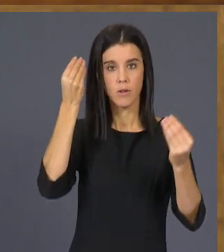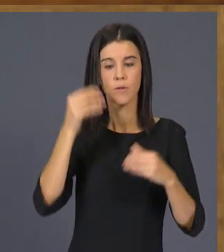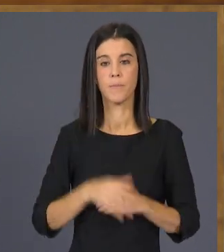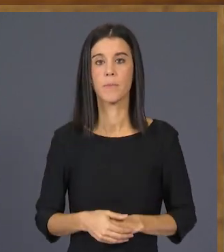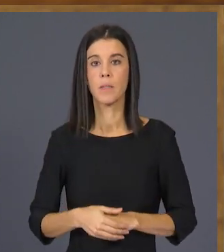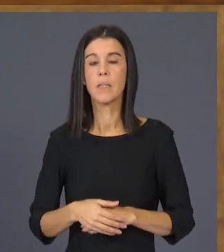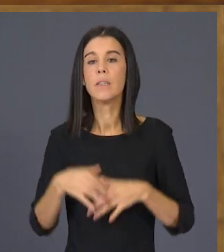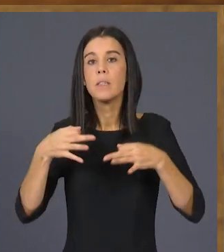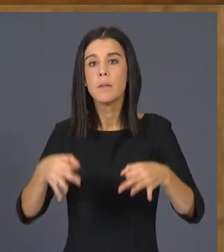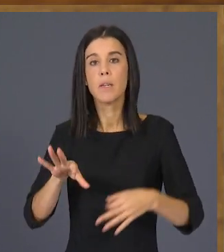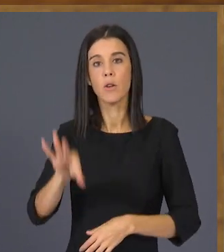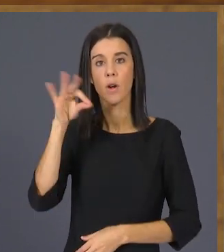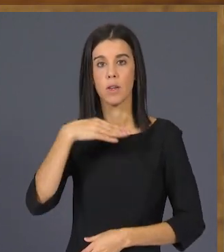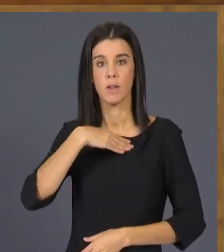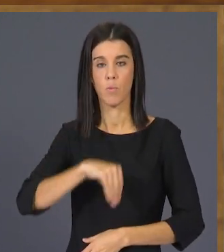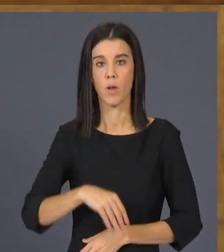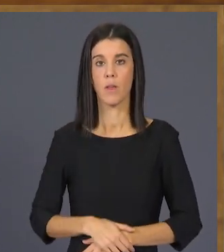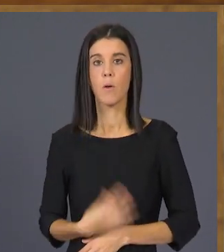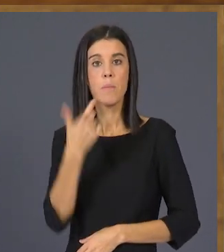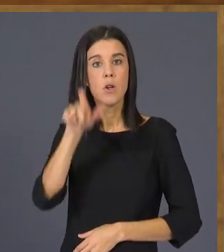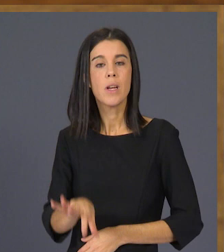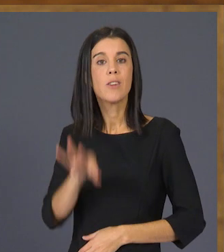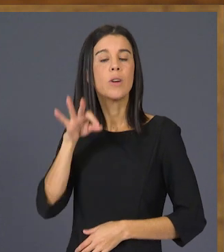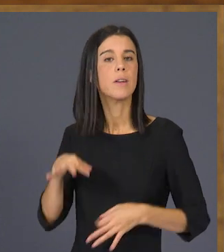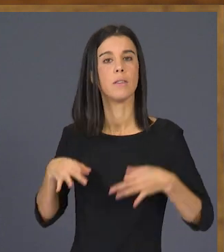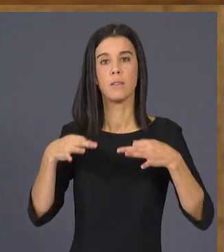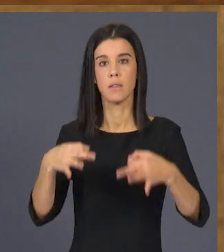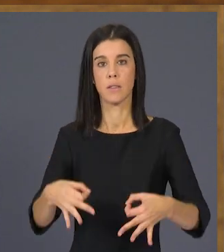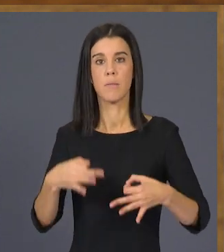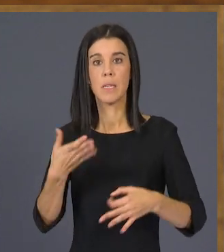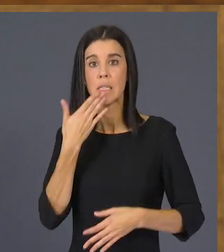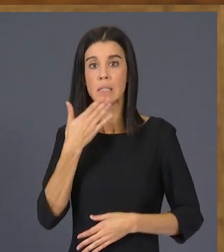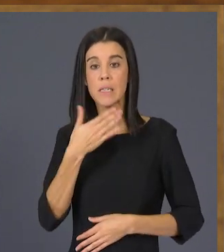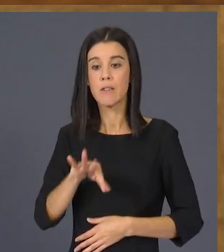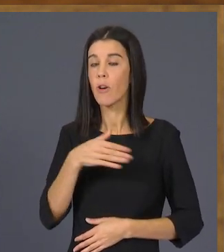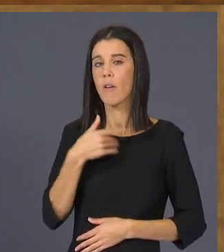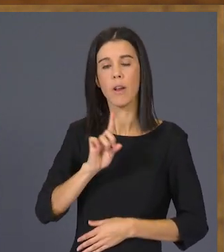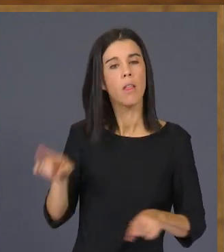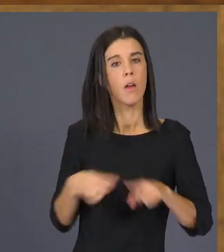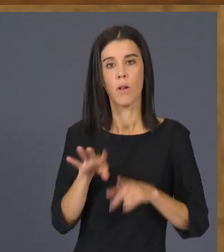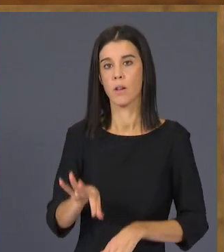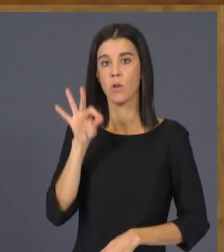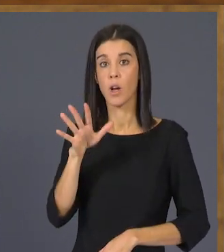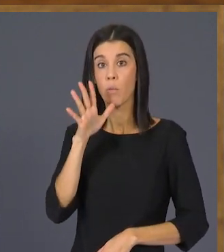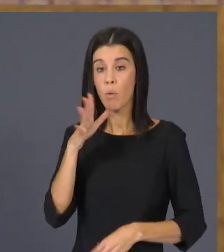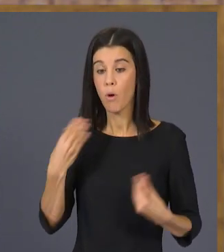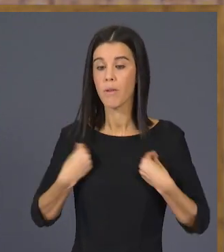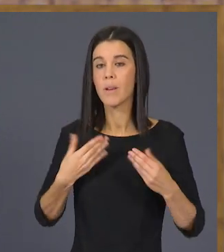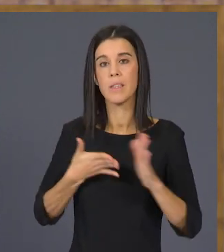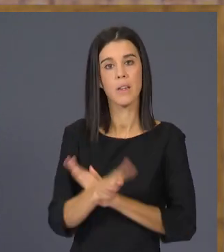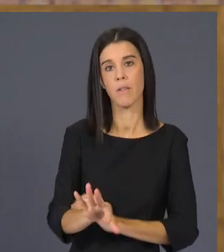sempre se puede escoger. Uno escoge siempre, aunque no quiera. Vivir es escoger.